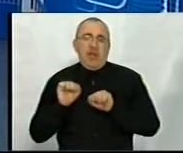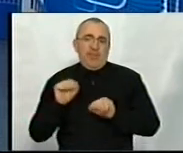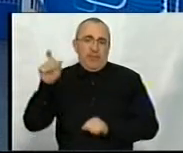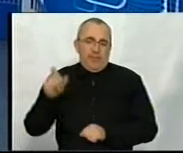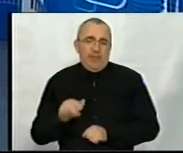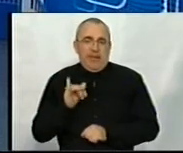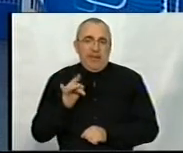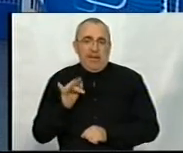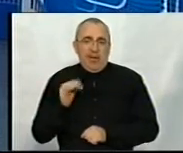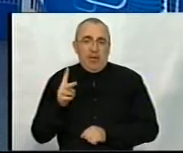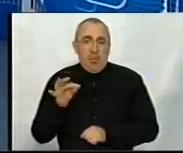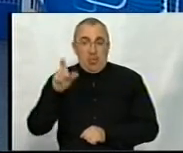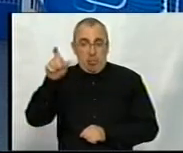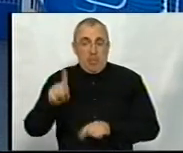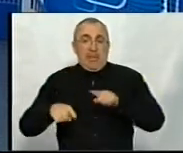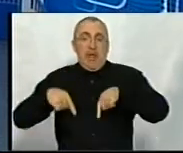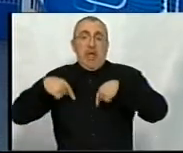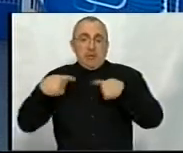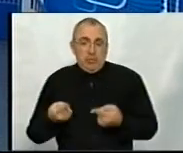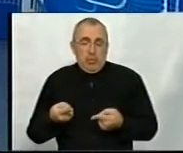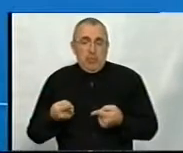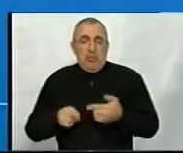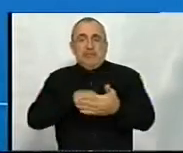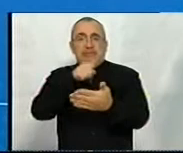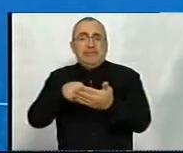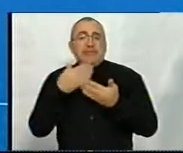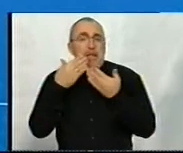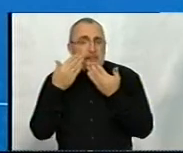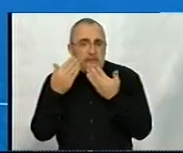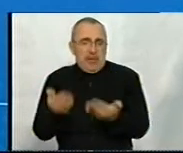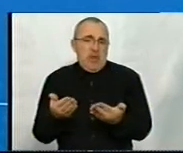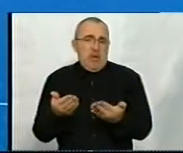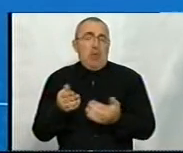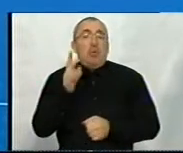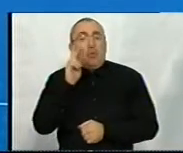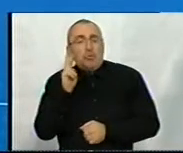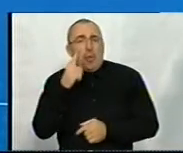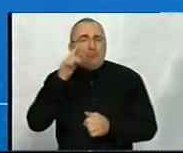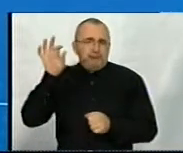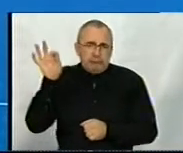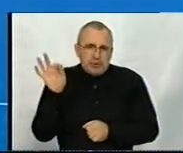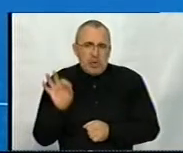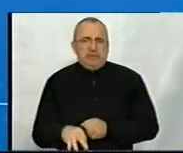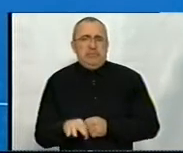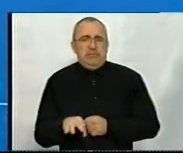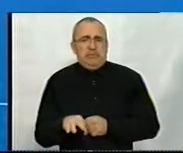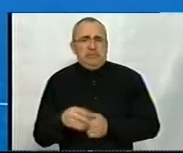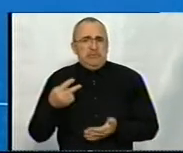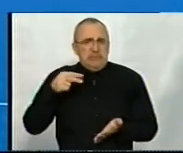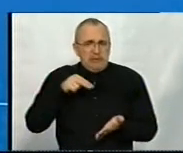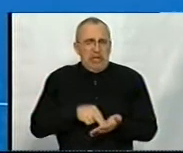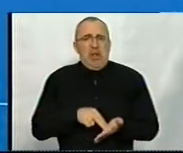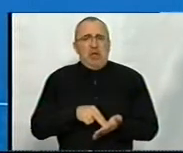Ірино, до вас наступне запитання. Хто частіше стає